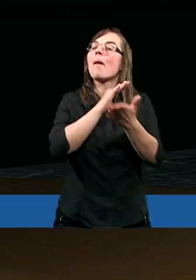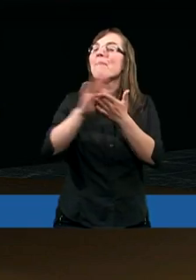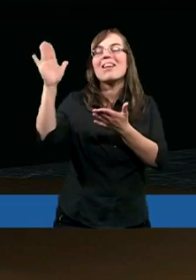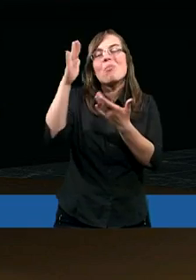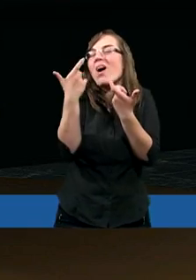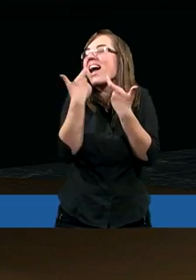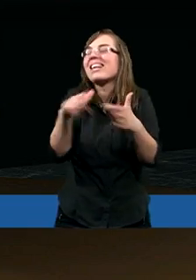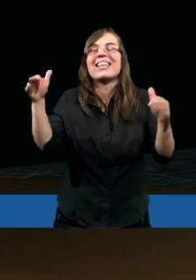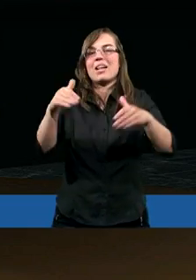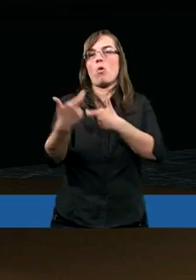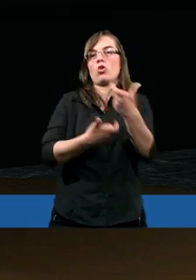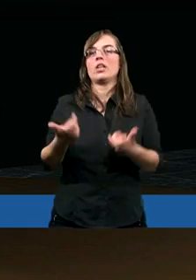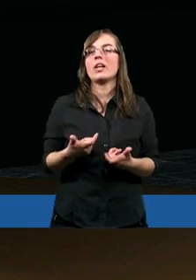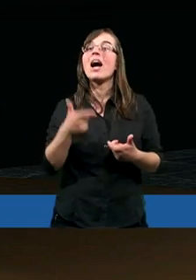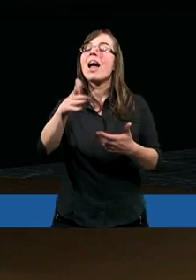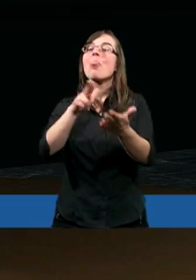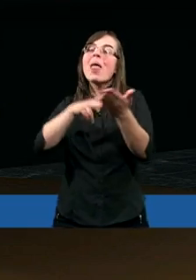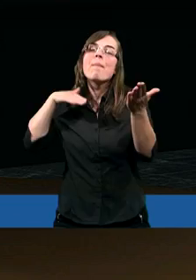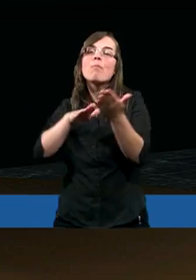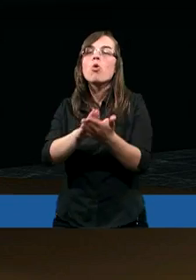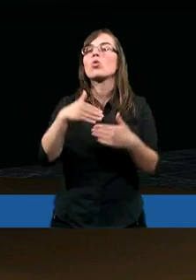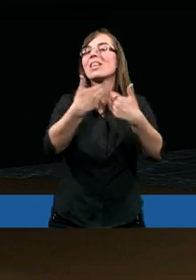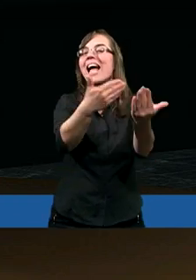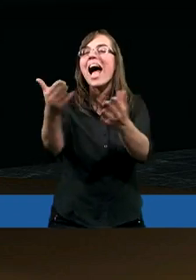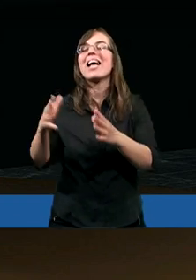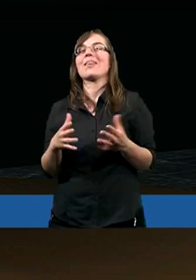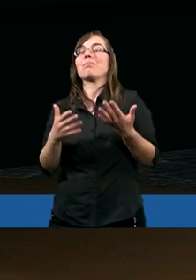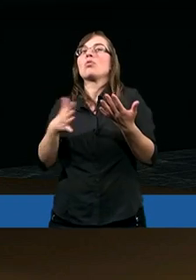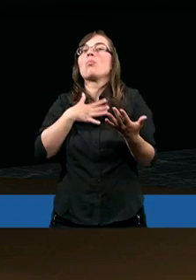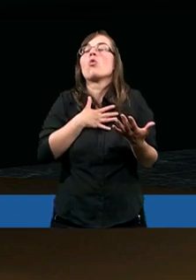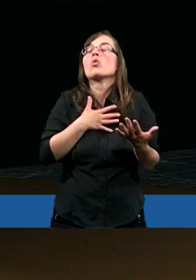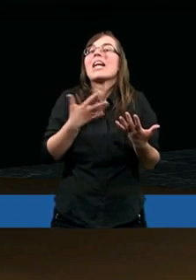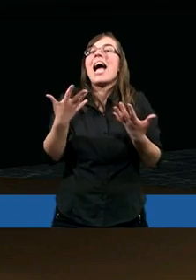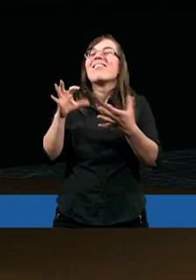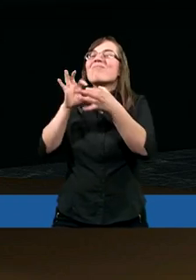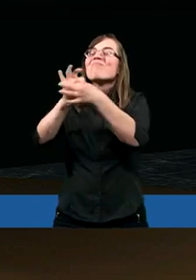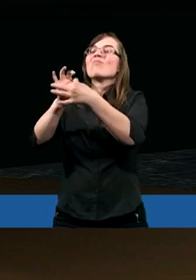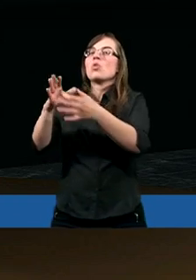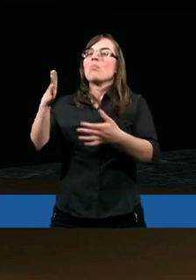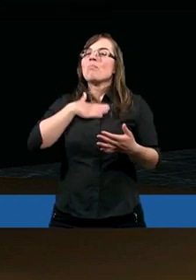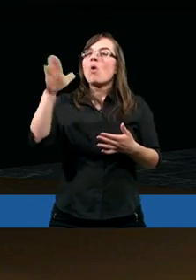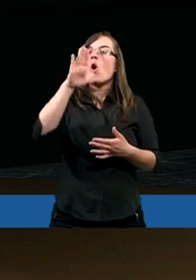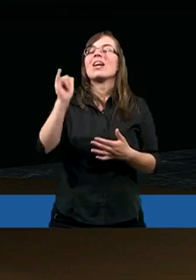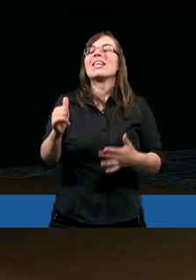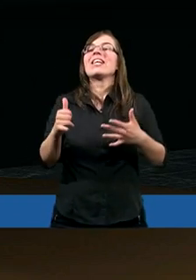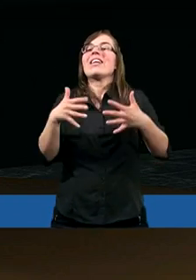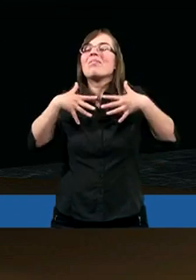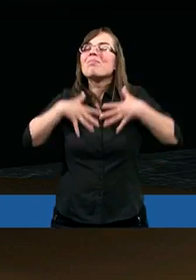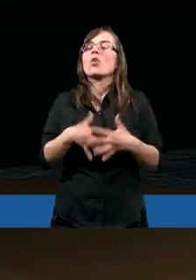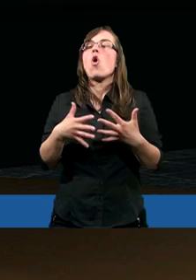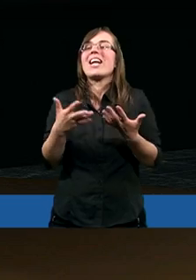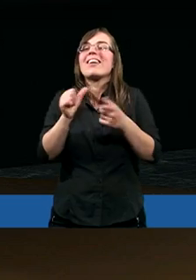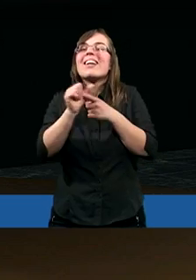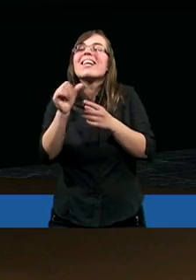na początku daje nam poczucie akceptacji z Jego strony. Poczucie tego, że Bóg naprawdę nas przyjmuje. Jesteśmy